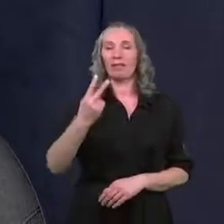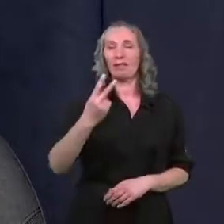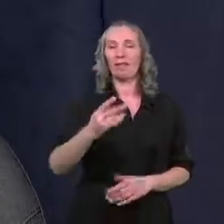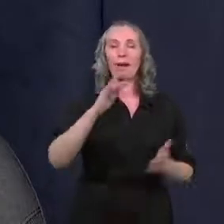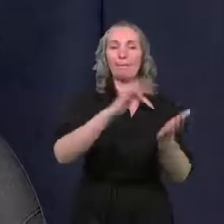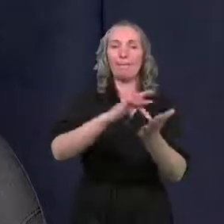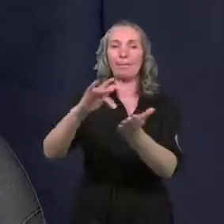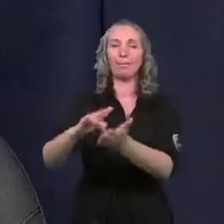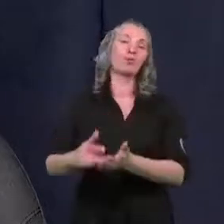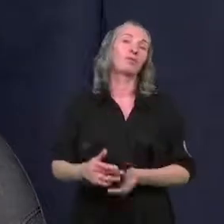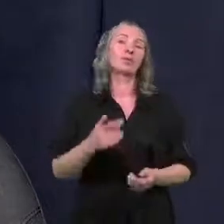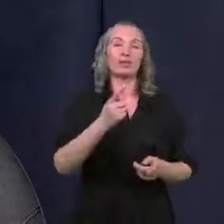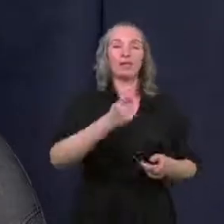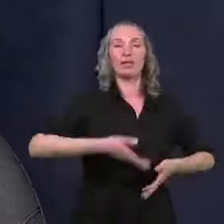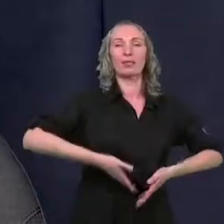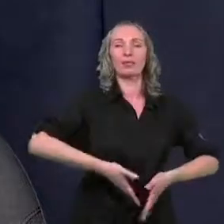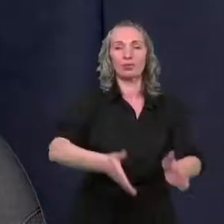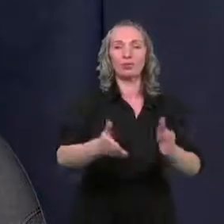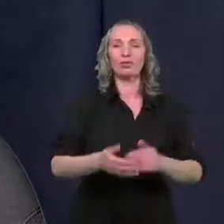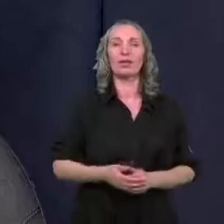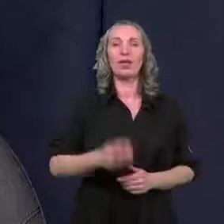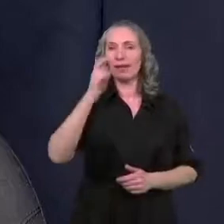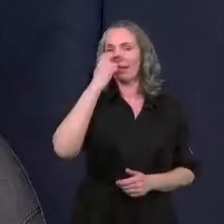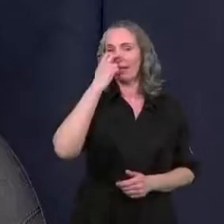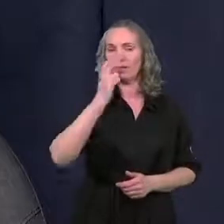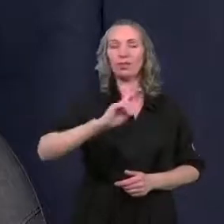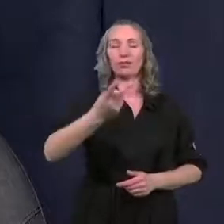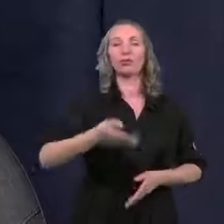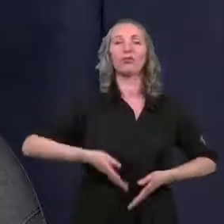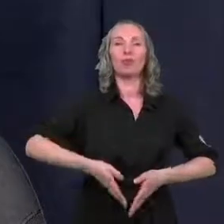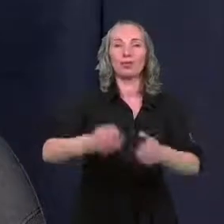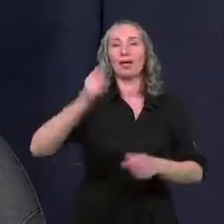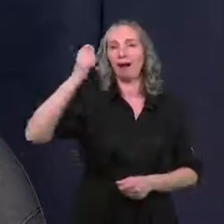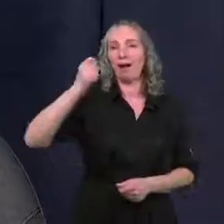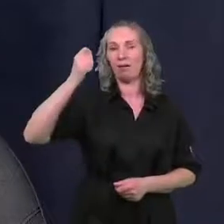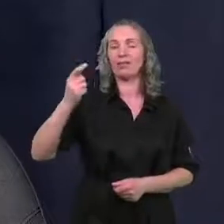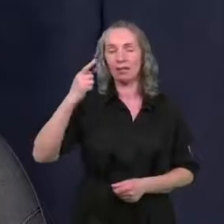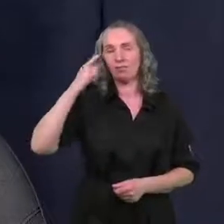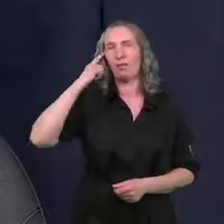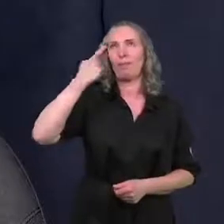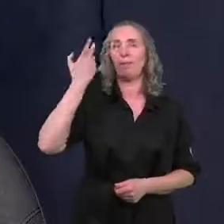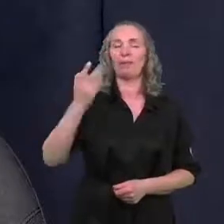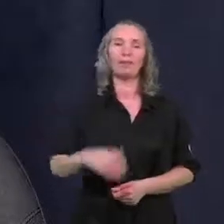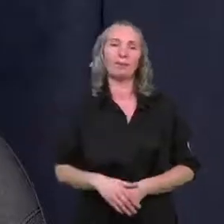punkty, jeden przy ulicy Kilińskiego, drugi przy ulicy Kaliskiej, z tego co pamiętam.